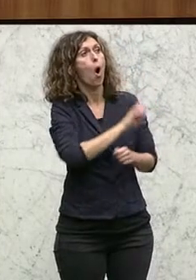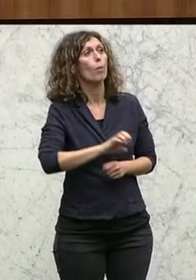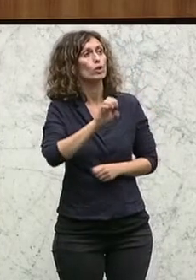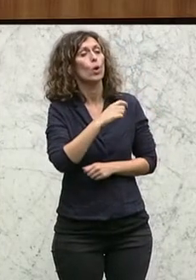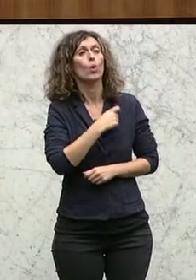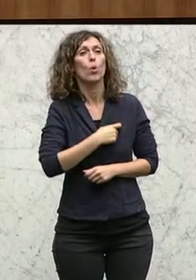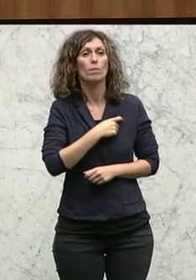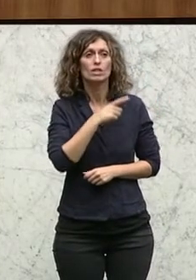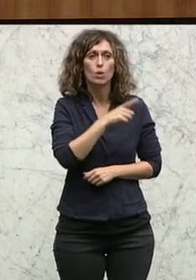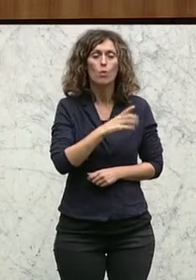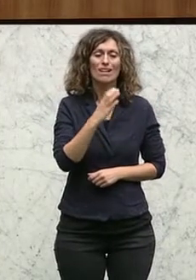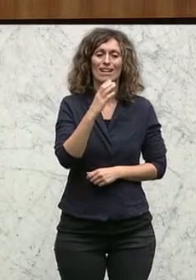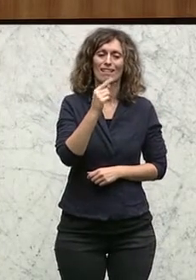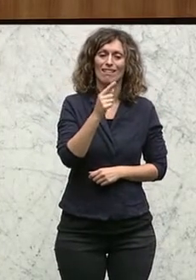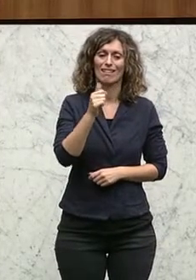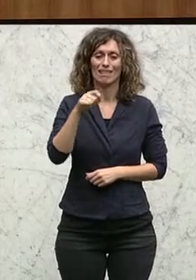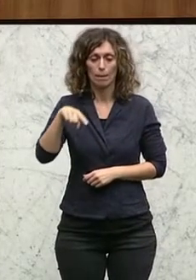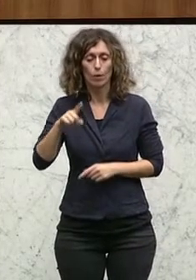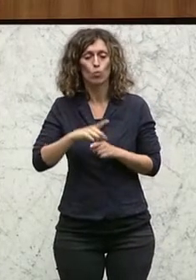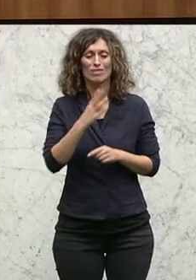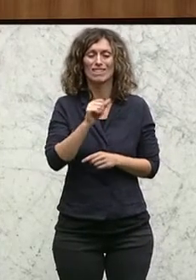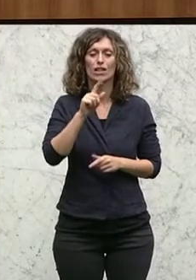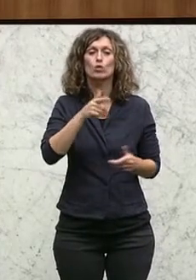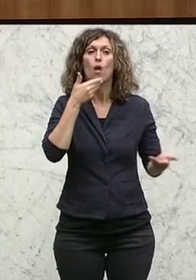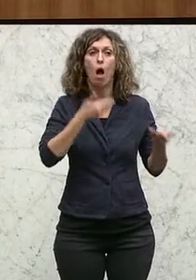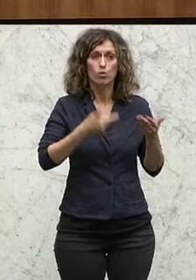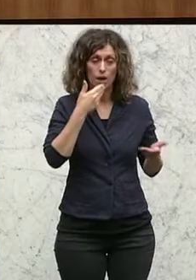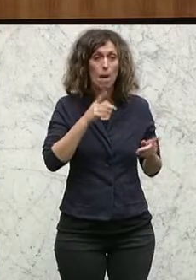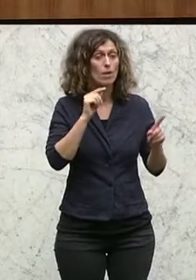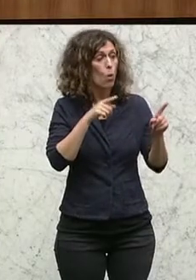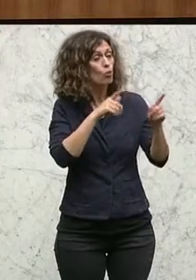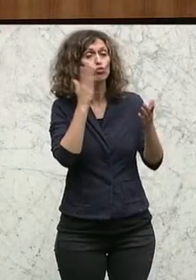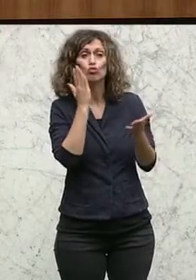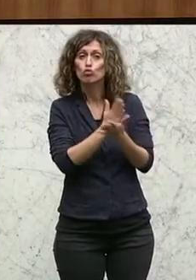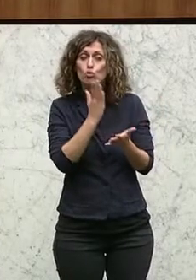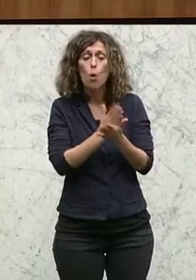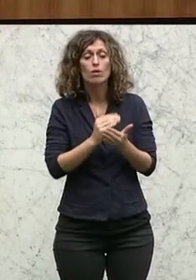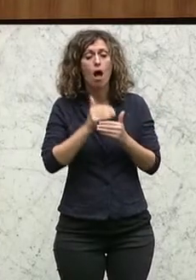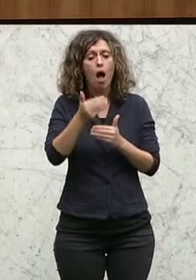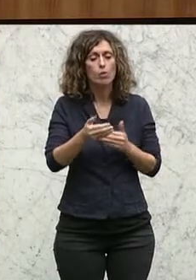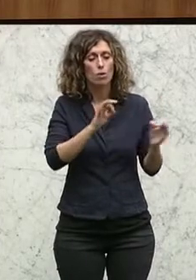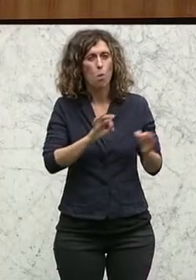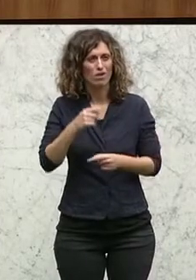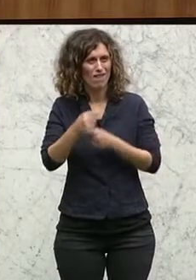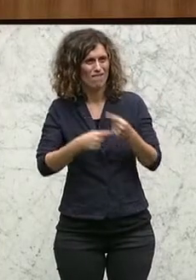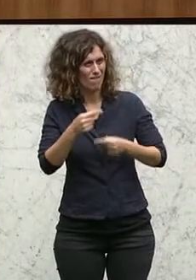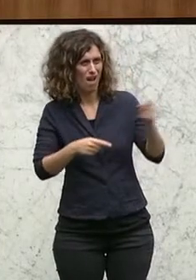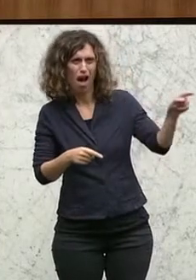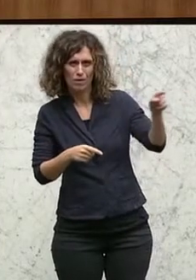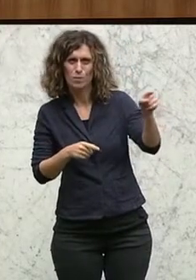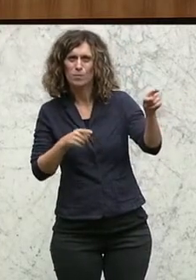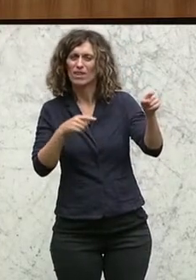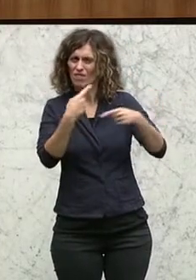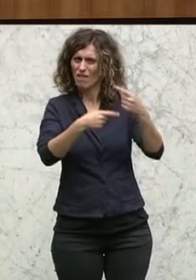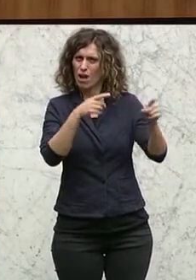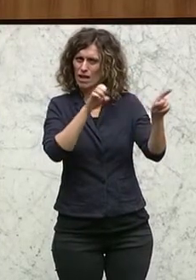TTIP und CETA auszuverhandeln, bereits zugestimmt, dass die außerordentlichen Verfahren oder die Verfahren, die die